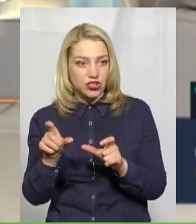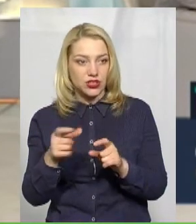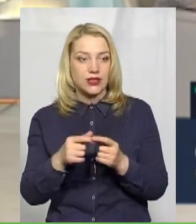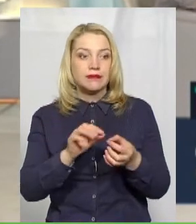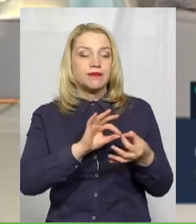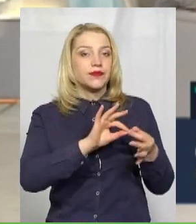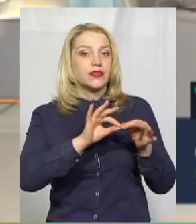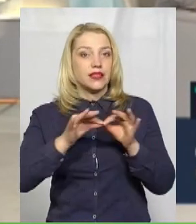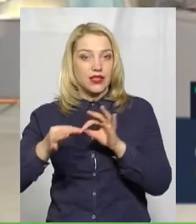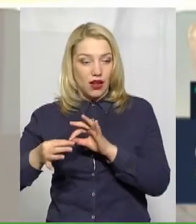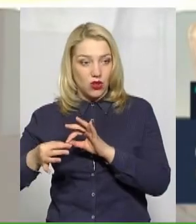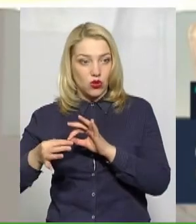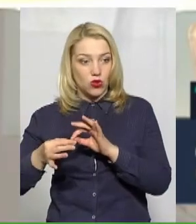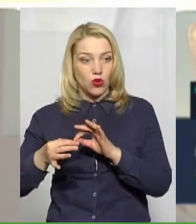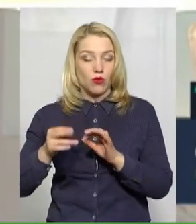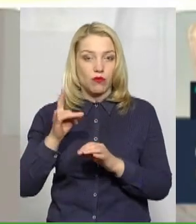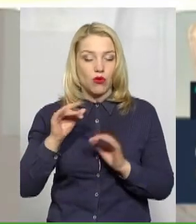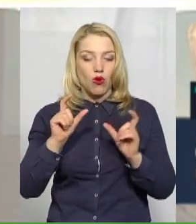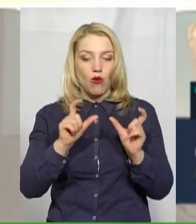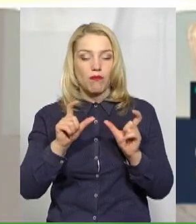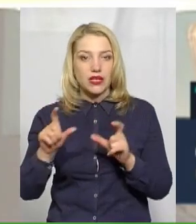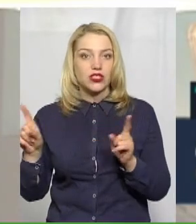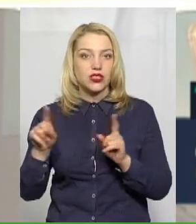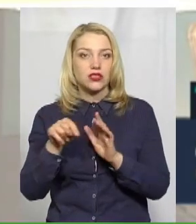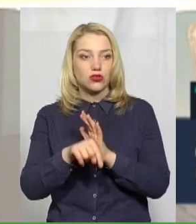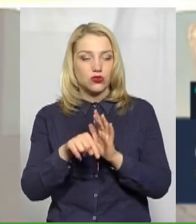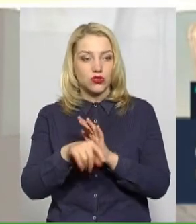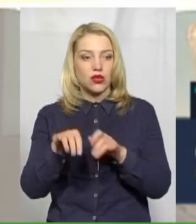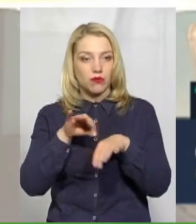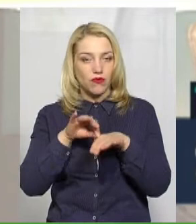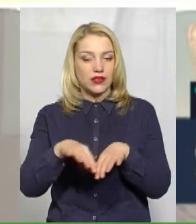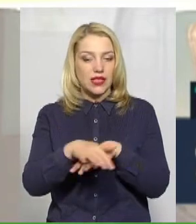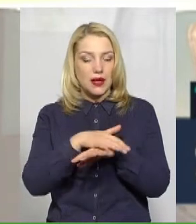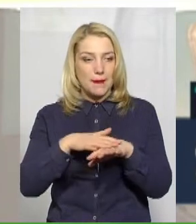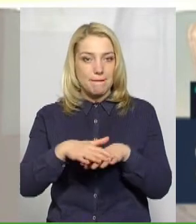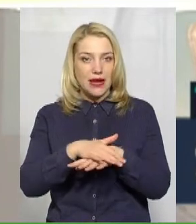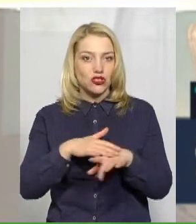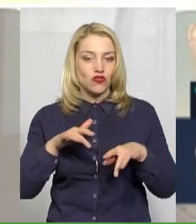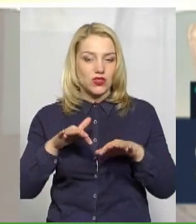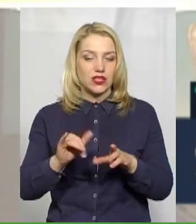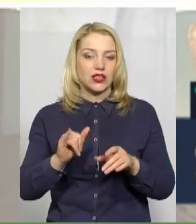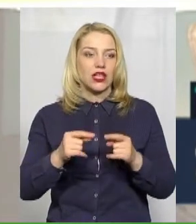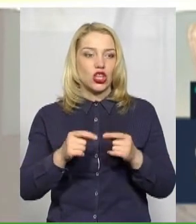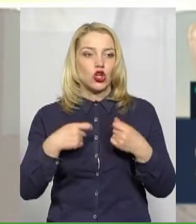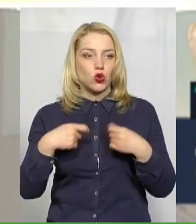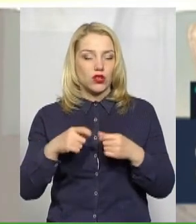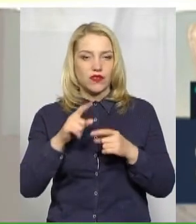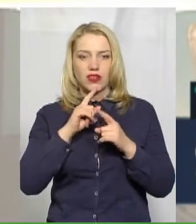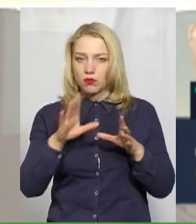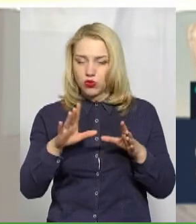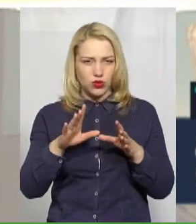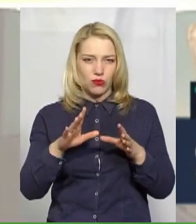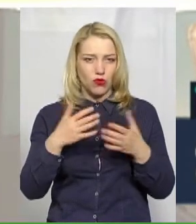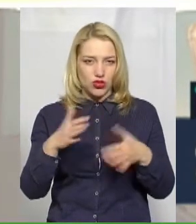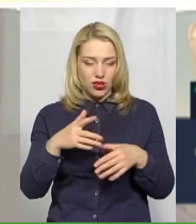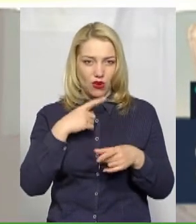про обмеження, які стосуються проведення масових заходів і торгівлі, ми вже не будемо торкатися.